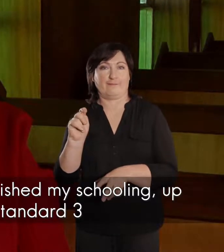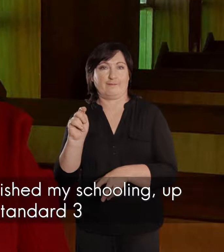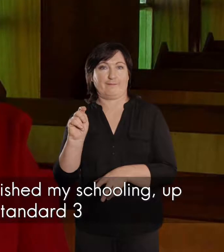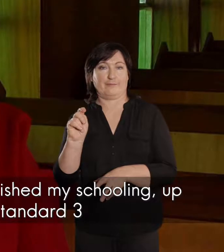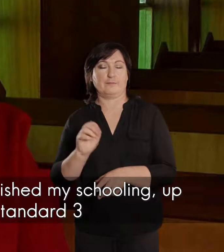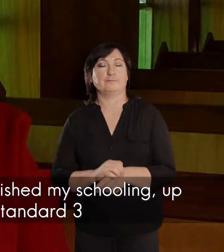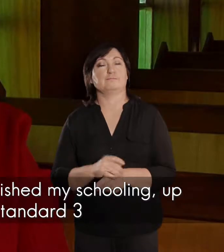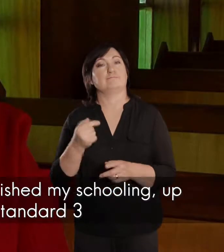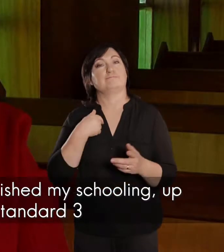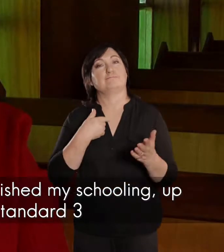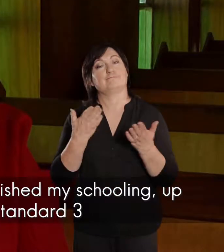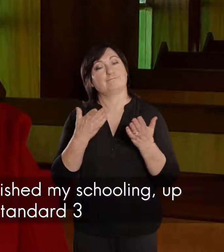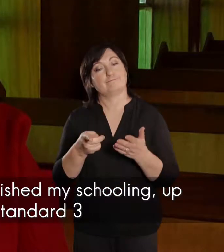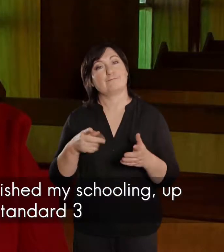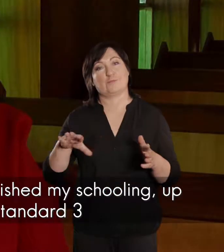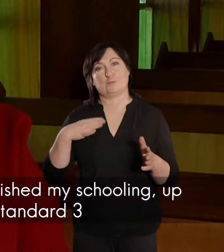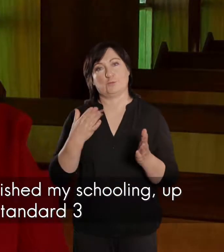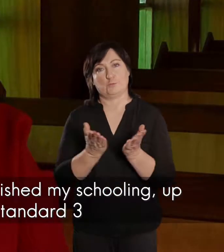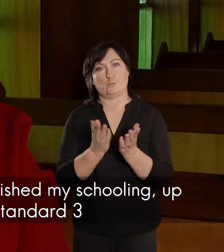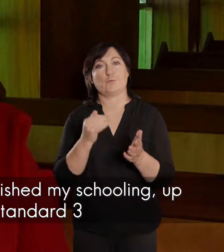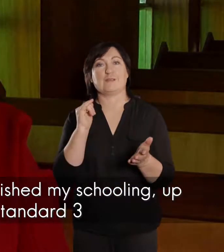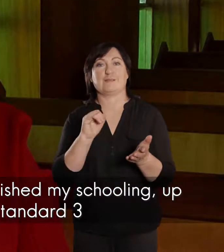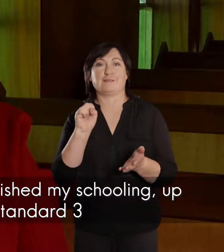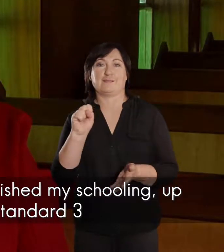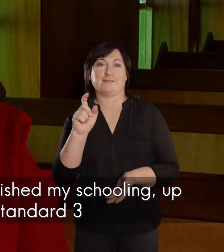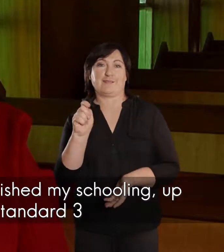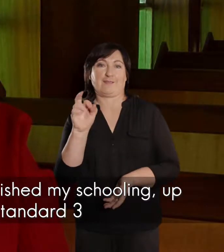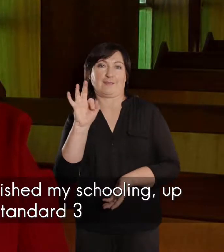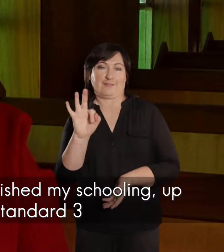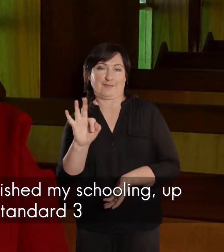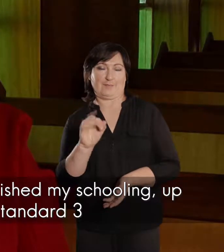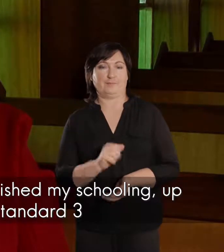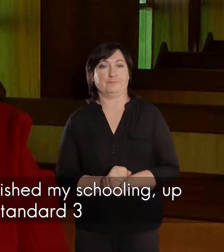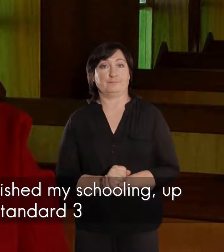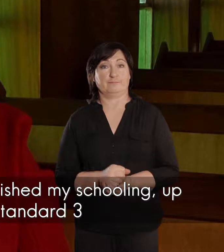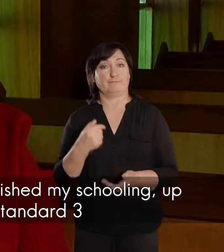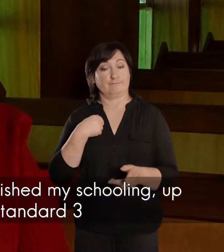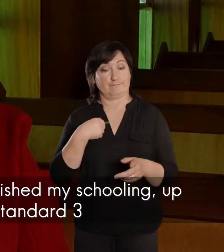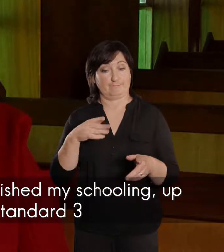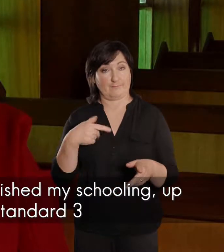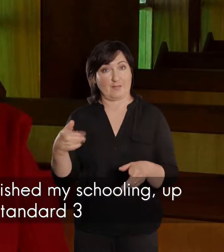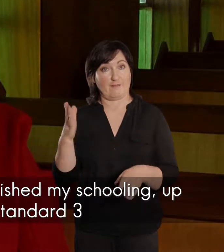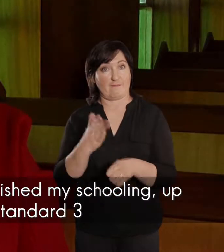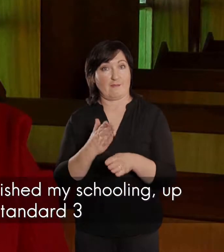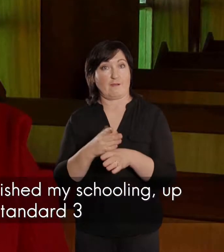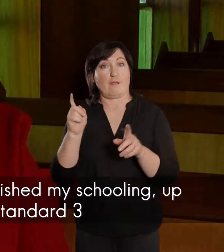Vjaldruf, to dat ek gaan klaarmak met my school loop aan, tot en met, to is die ouwe mensen gesê, het stand er drie,